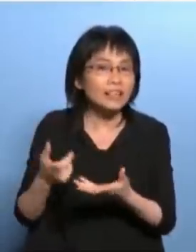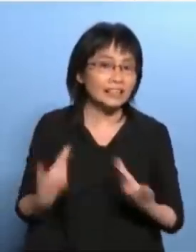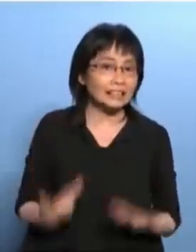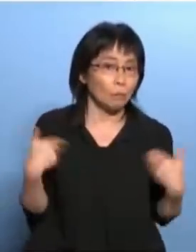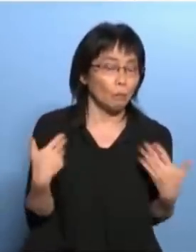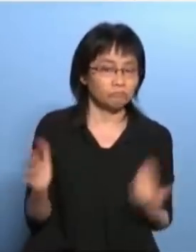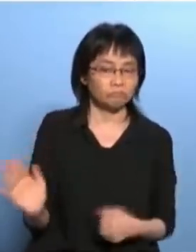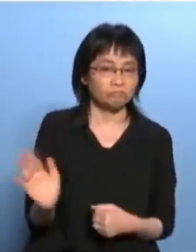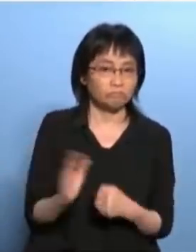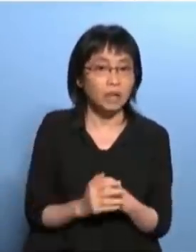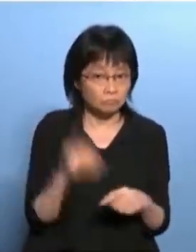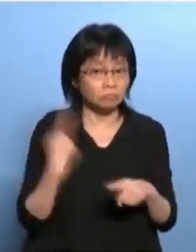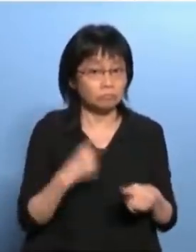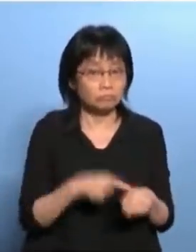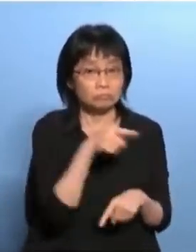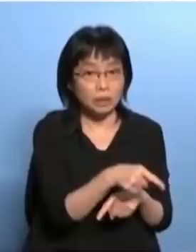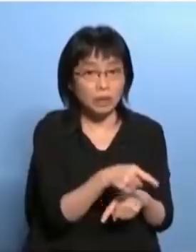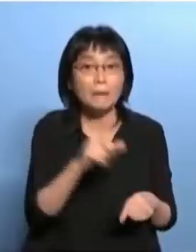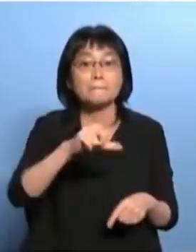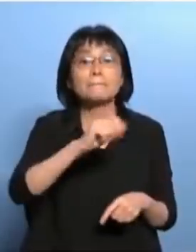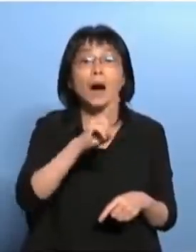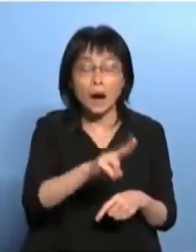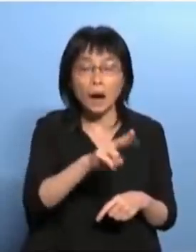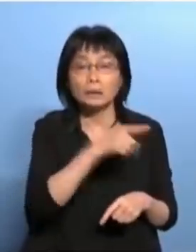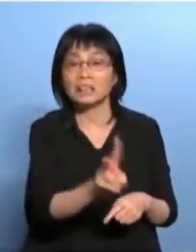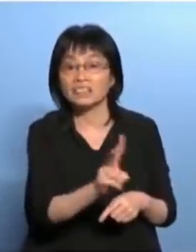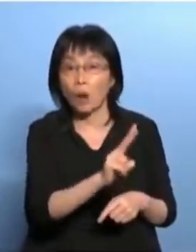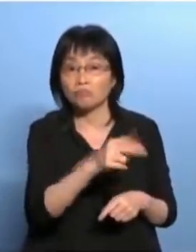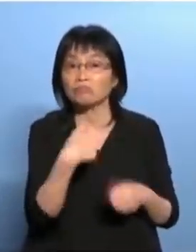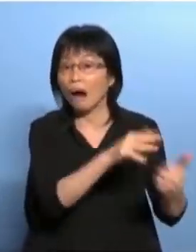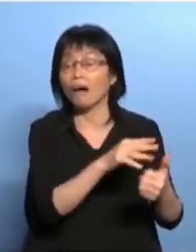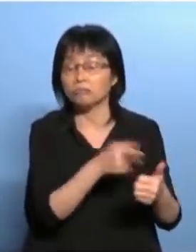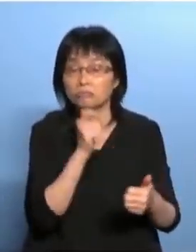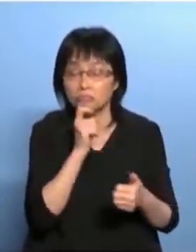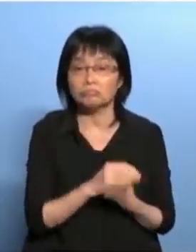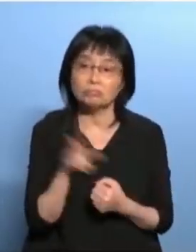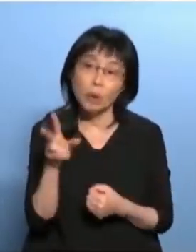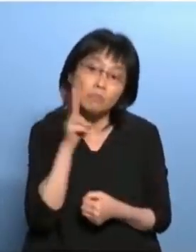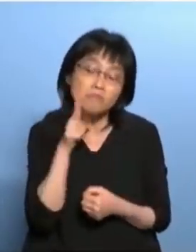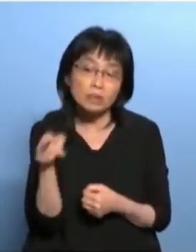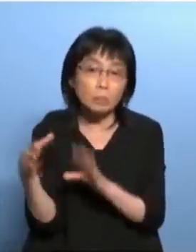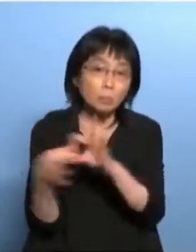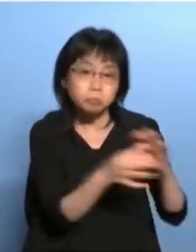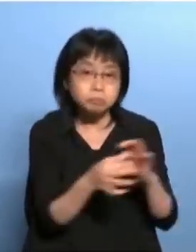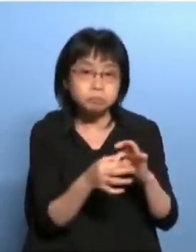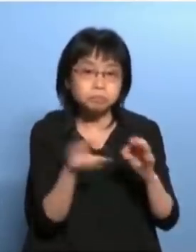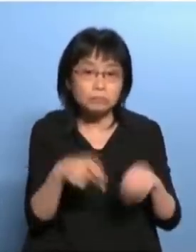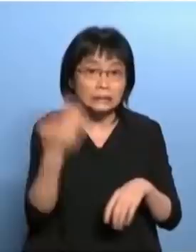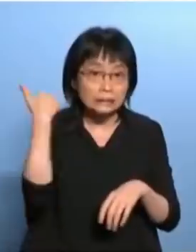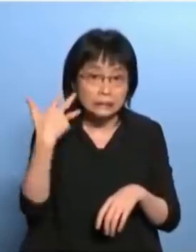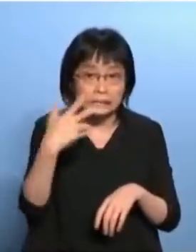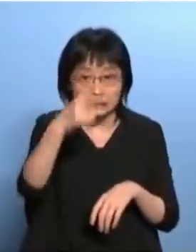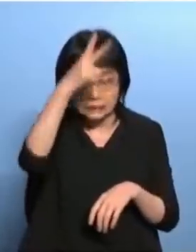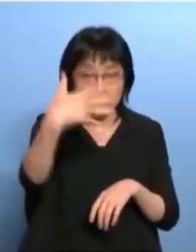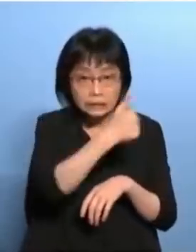叔刘光华都可以炒周浩鼎你不要以为施通梁振英就一定有人走因为你见